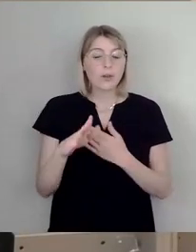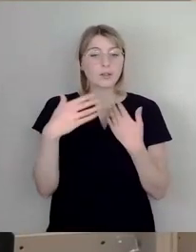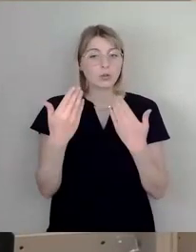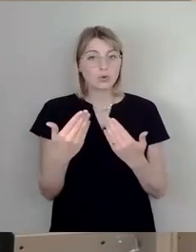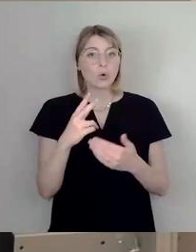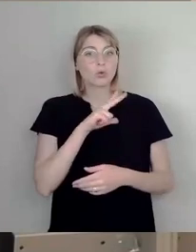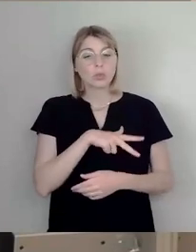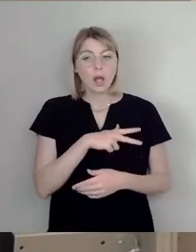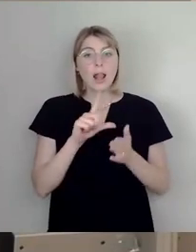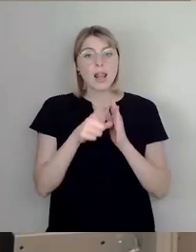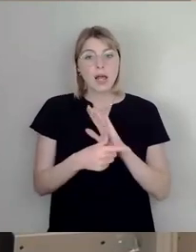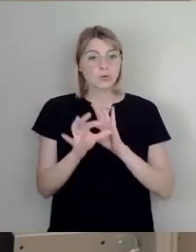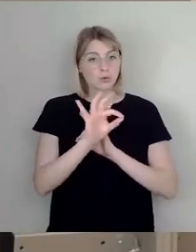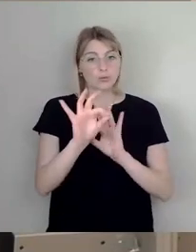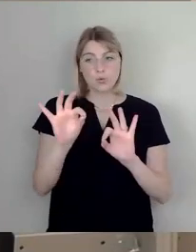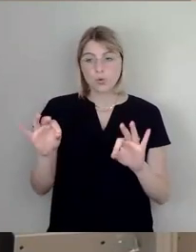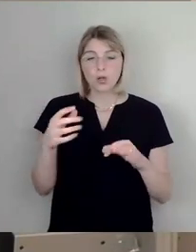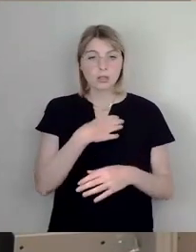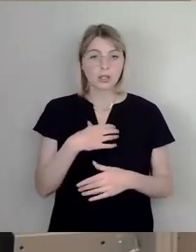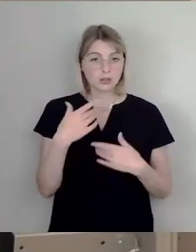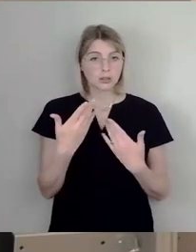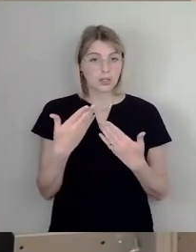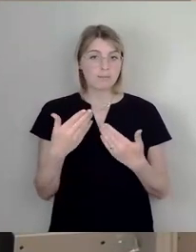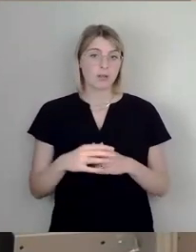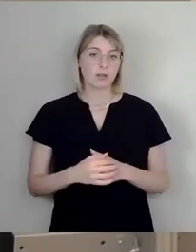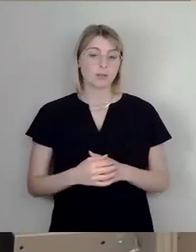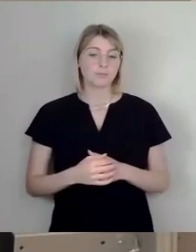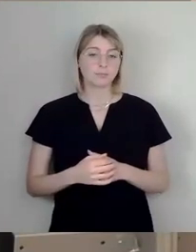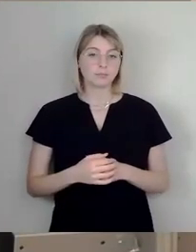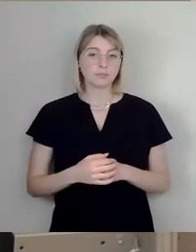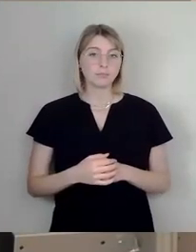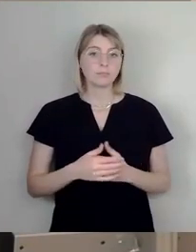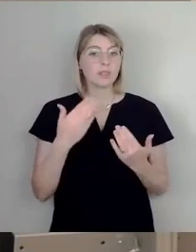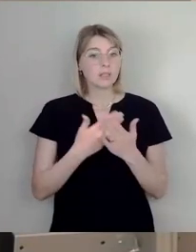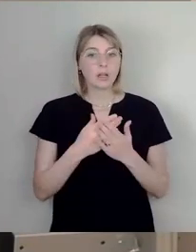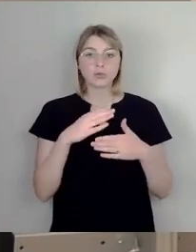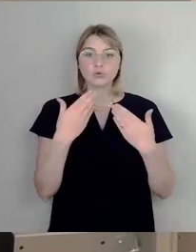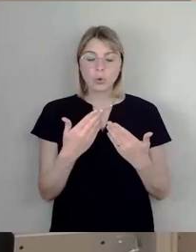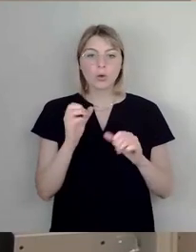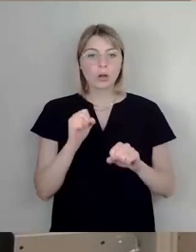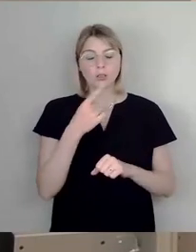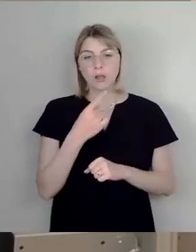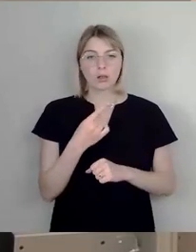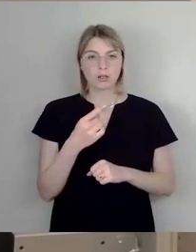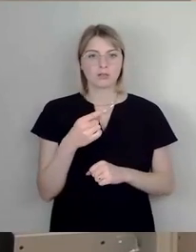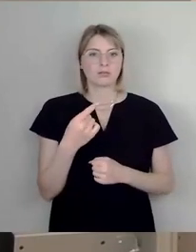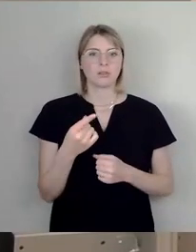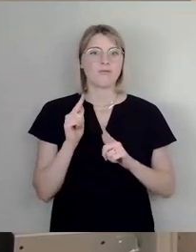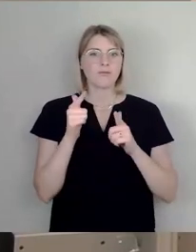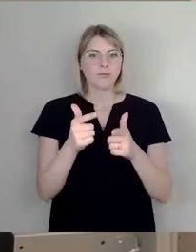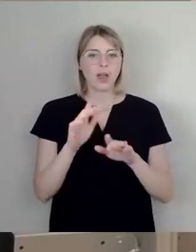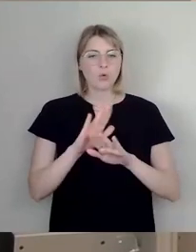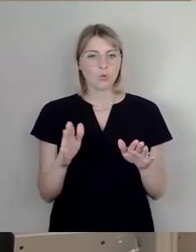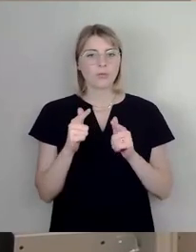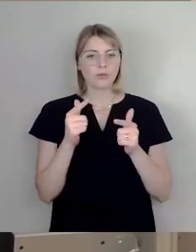Sozialleistungen in Dresden haben. Da kann man auch verlangen, dass so etwas gar nicht vorkommt. Und wer dann immer noch meint, schwarz zu fahren,